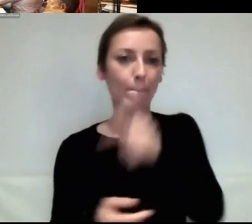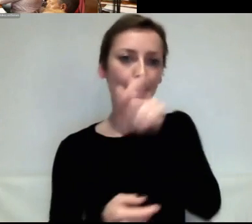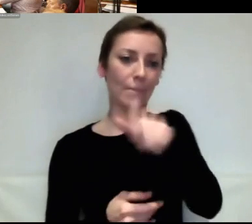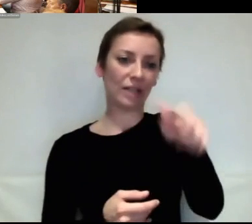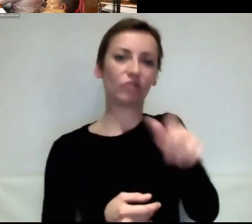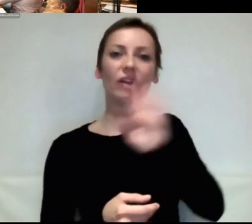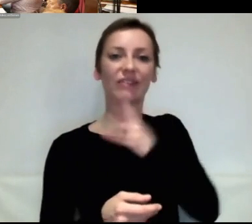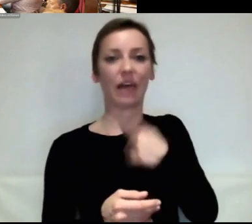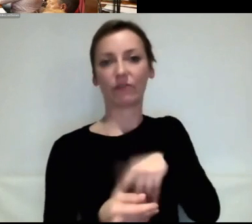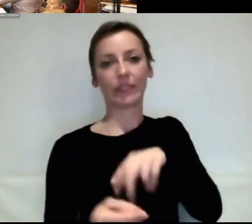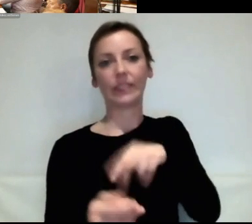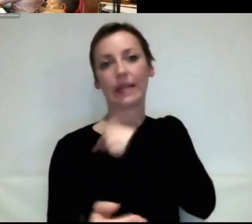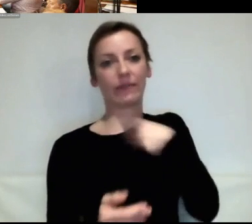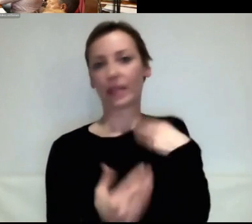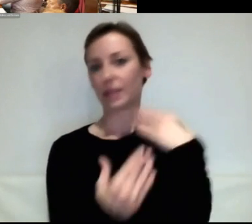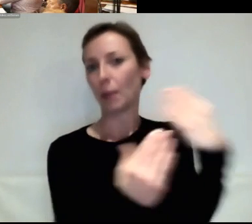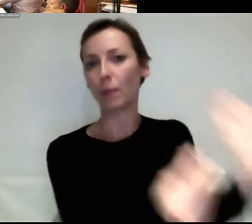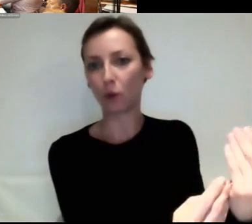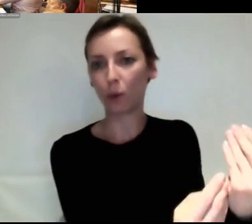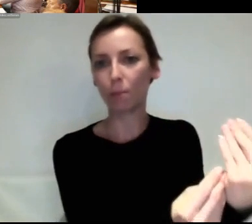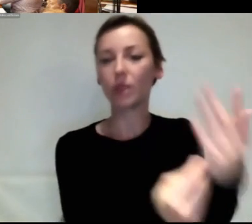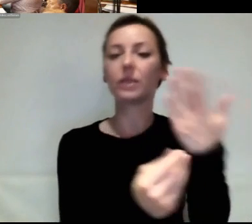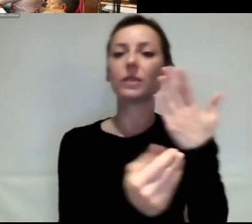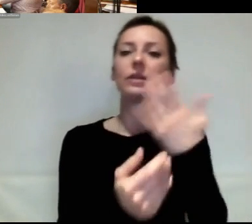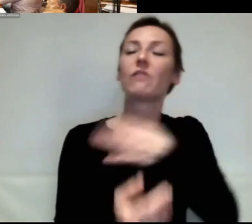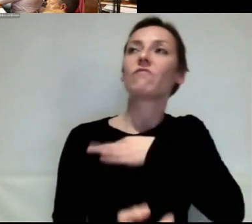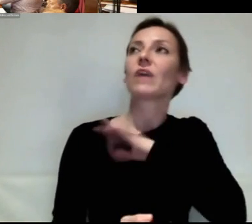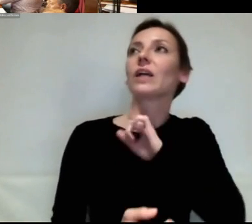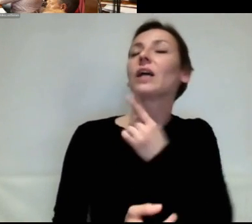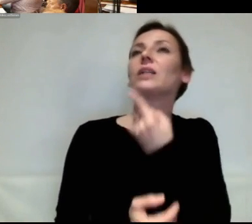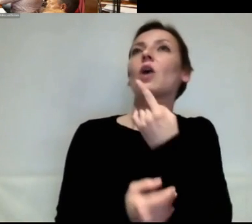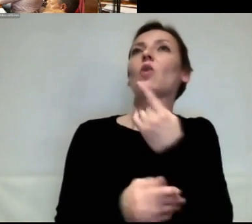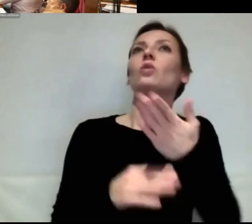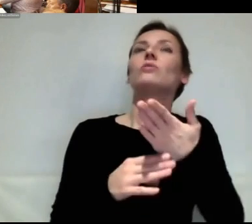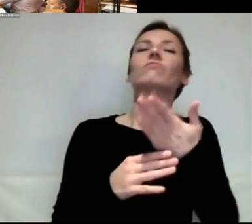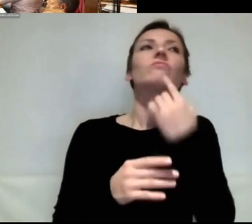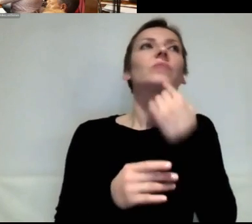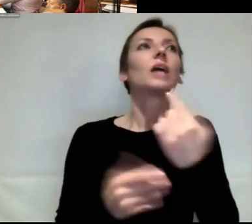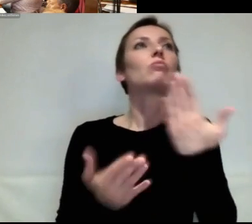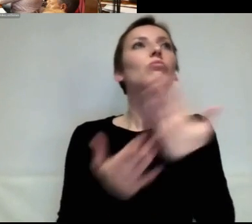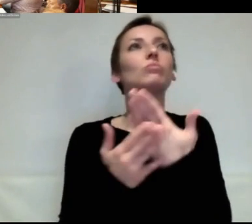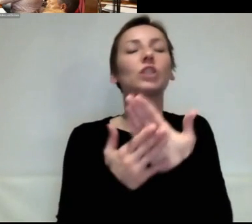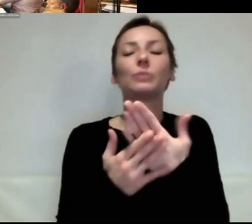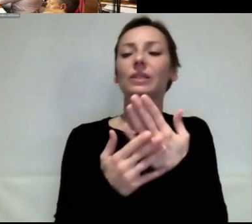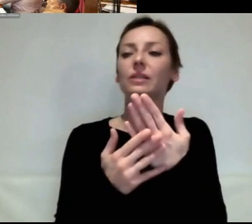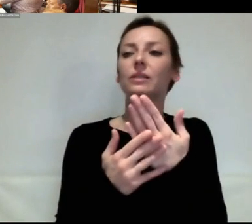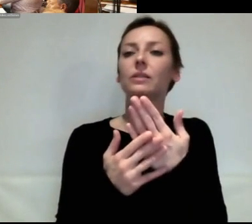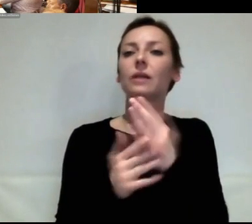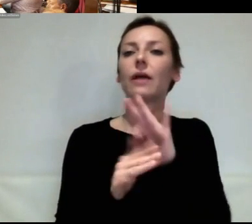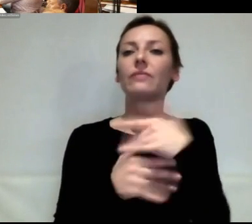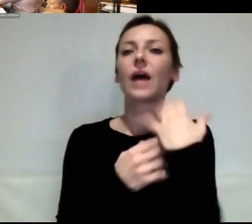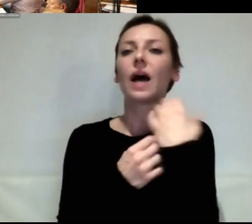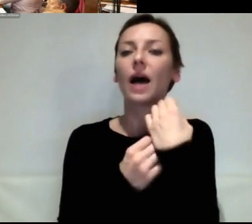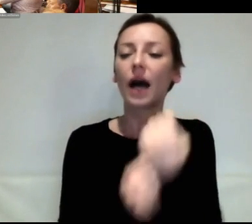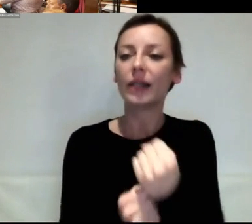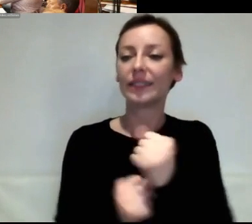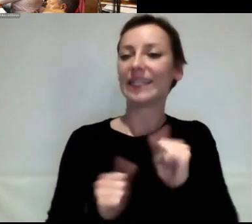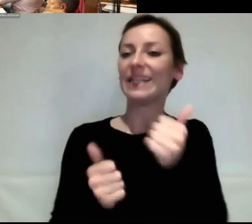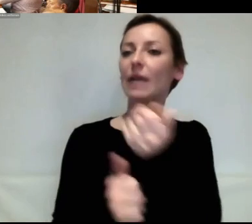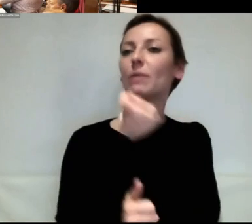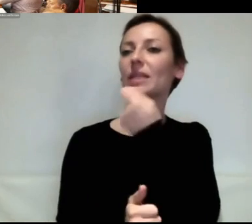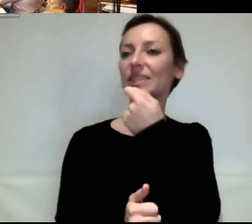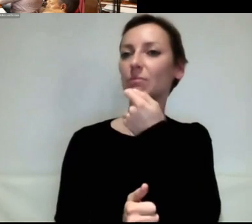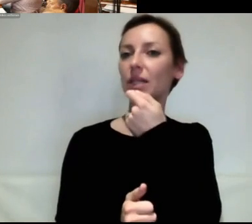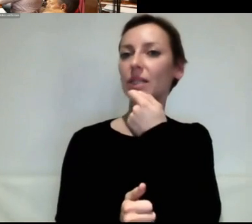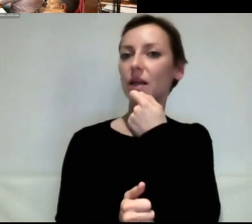von Frankreich ist, dass sie gesagt haben, ja, zum Beispiel sollten nachhaltig produzierte Lebensmittel für alle zugänglich sein. Es sollte nicht